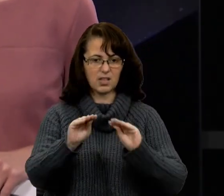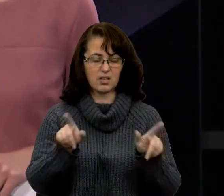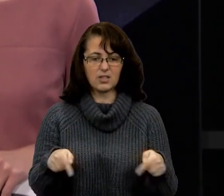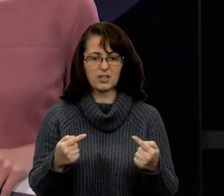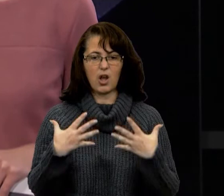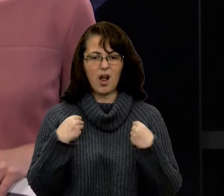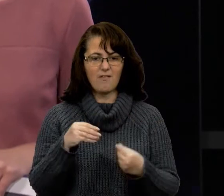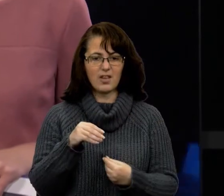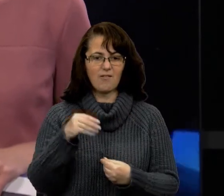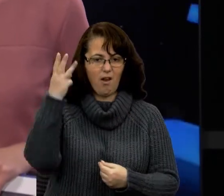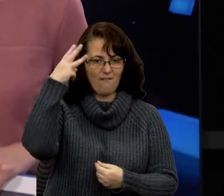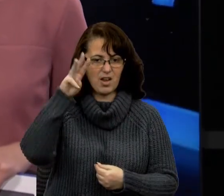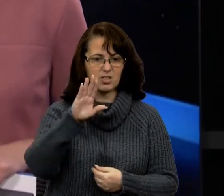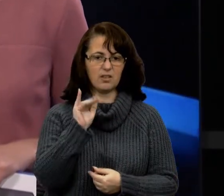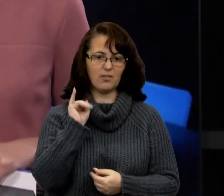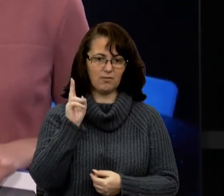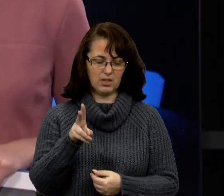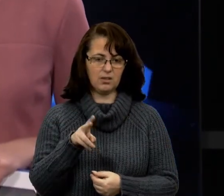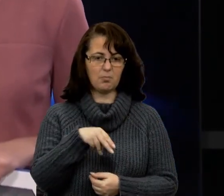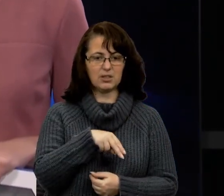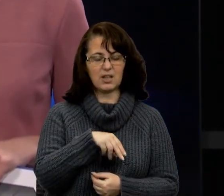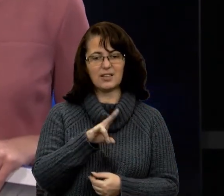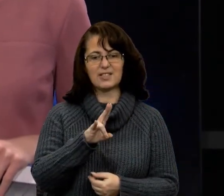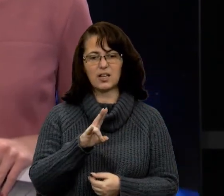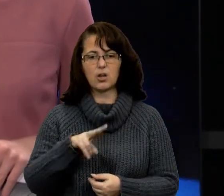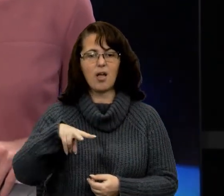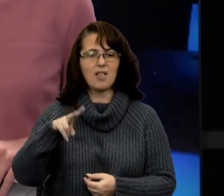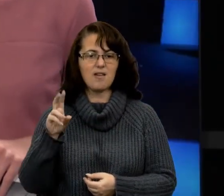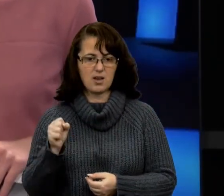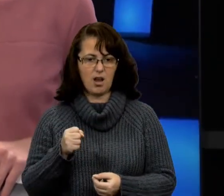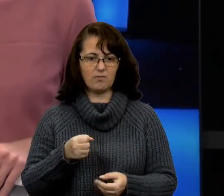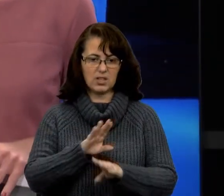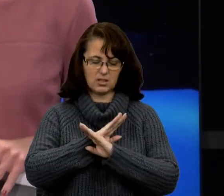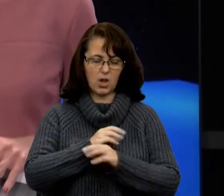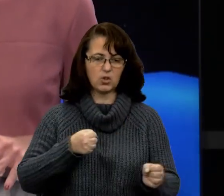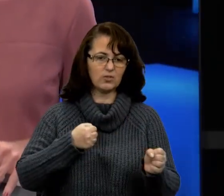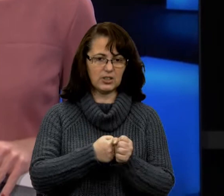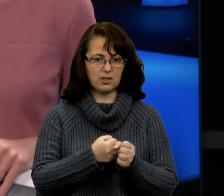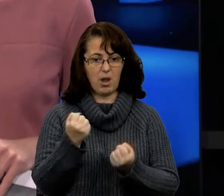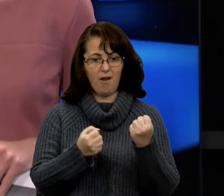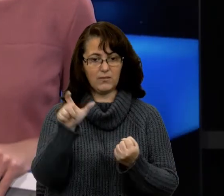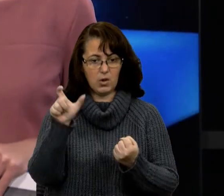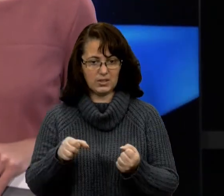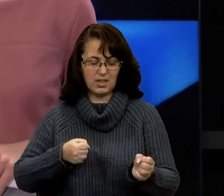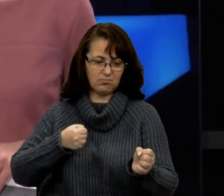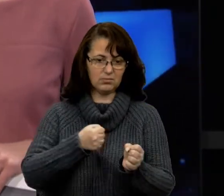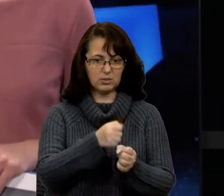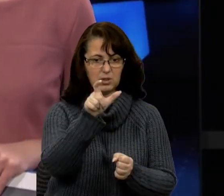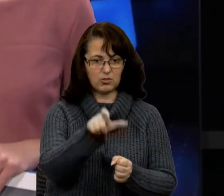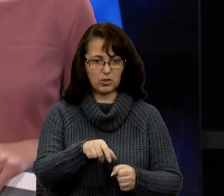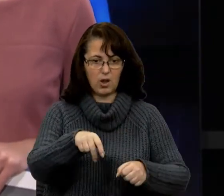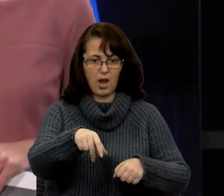«Львівфешнвік» Петра Нестеренка-Ланька. Він загинув у ДТП, водій збив чоловіка на